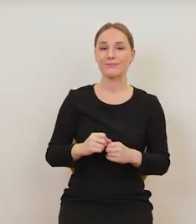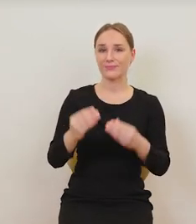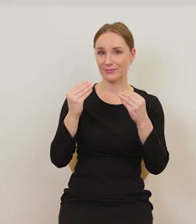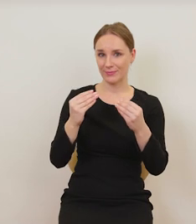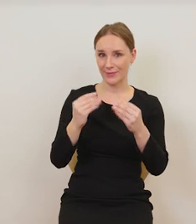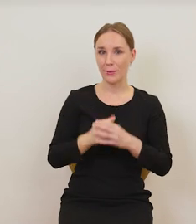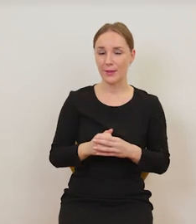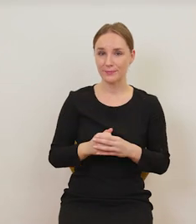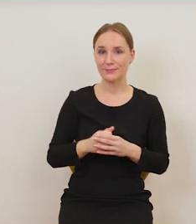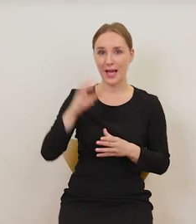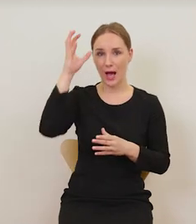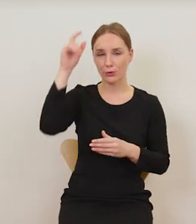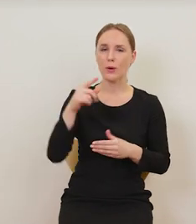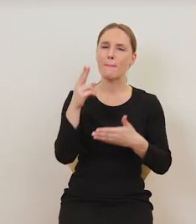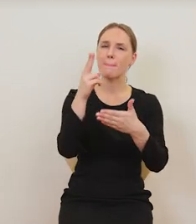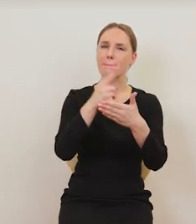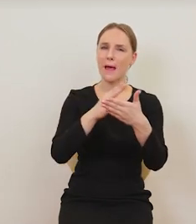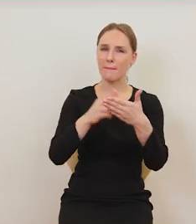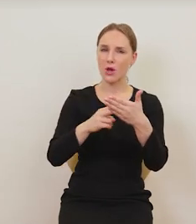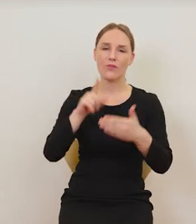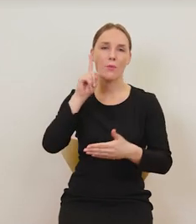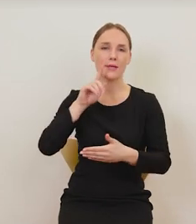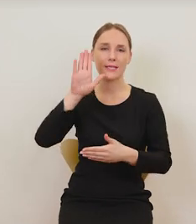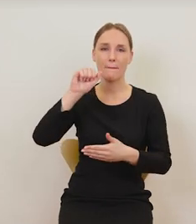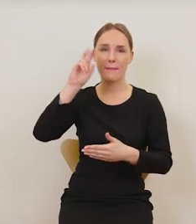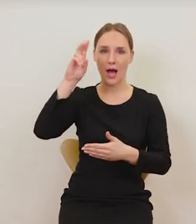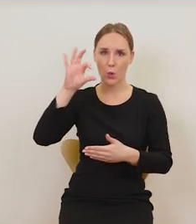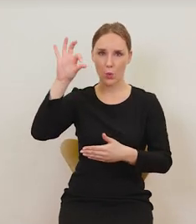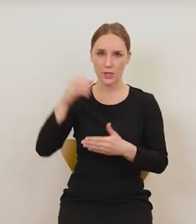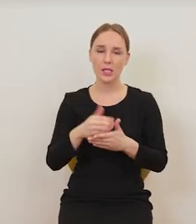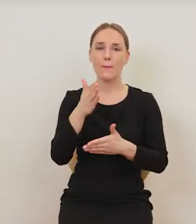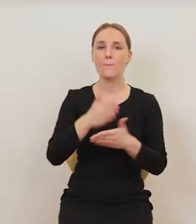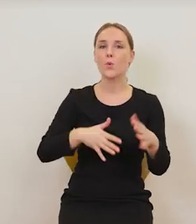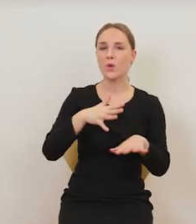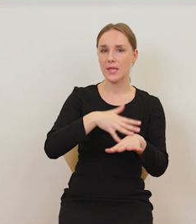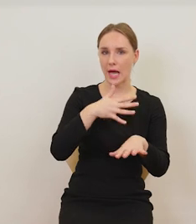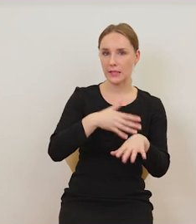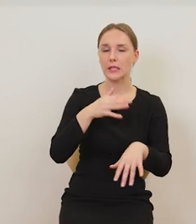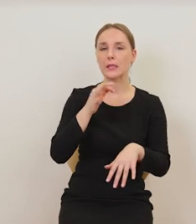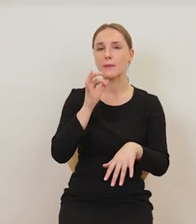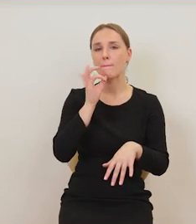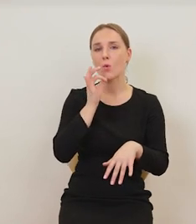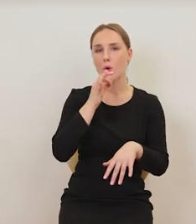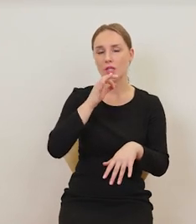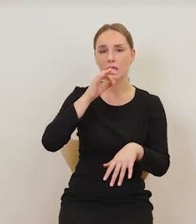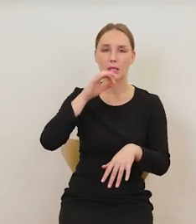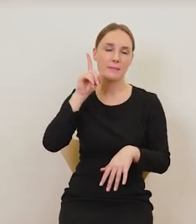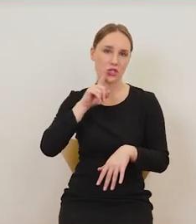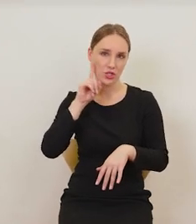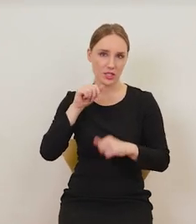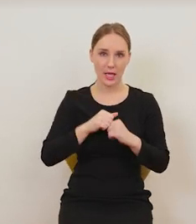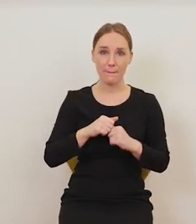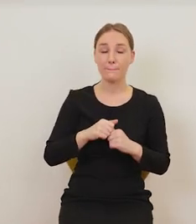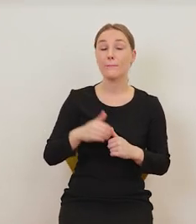Bachusa w postaci młodego, półnagiego, nagi tors. Półnagi, młody mężczyzna, na